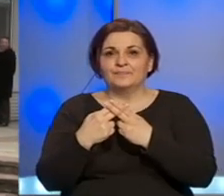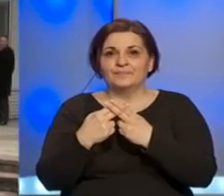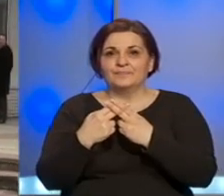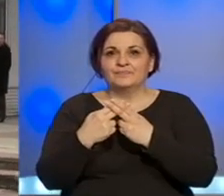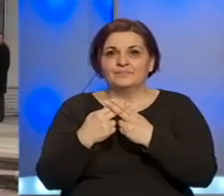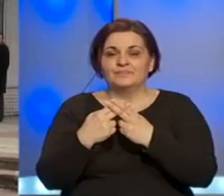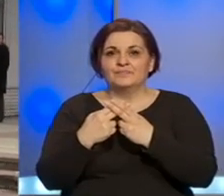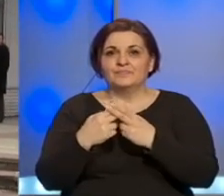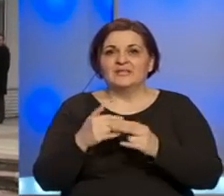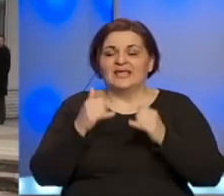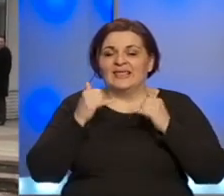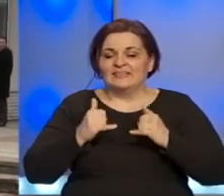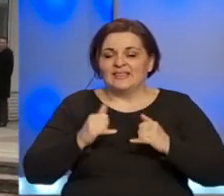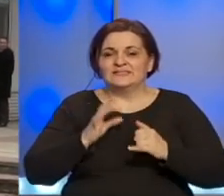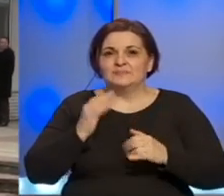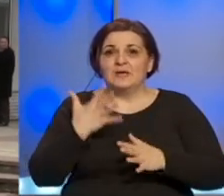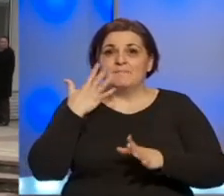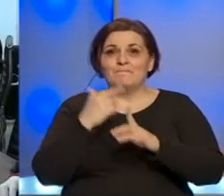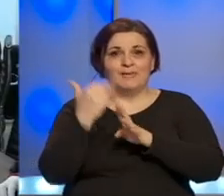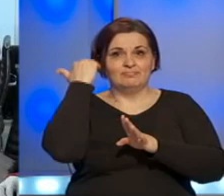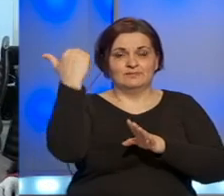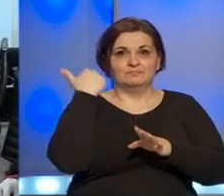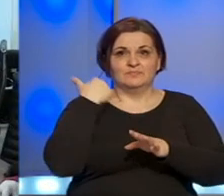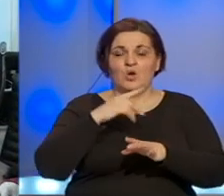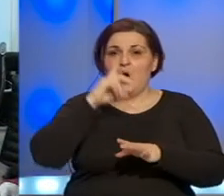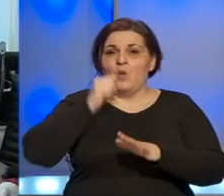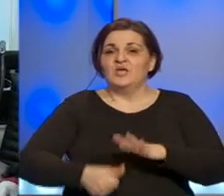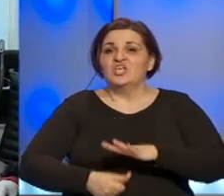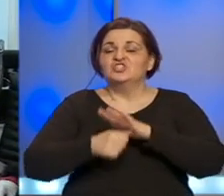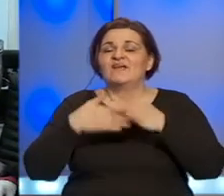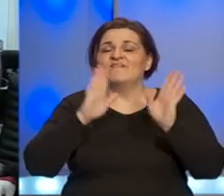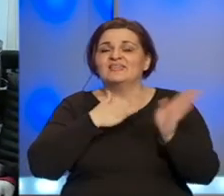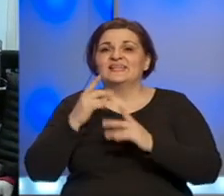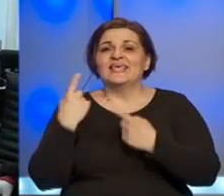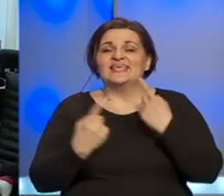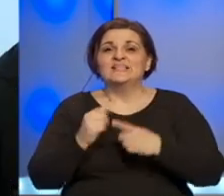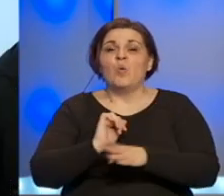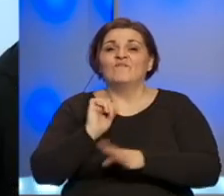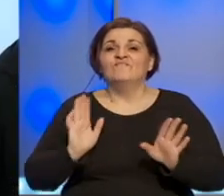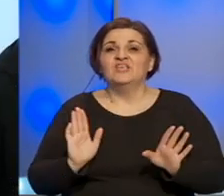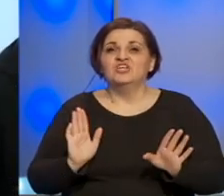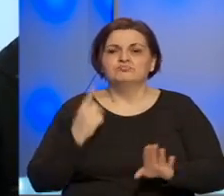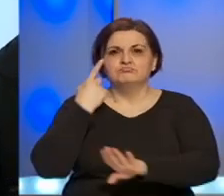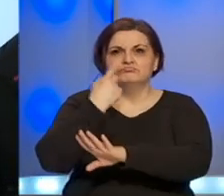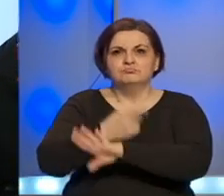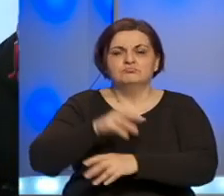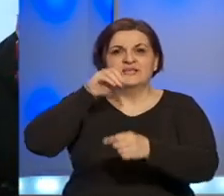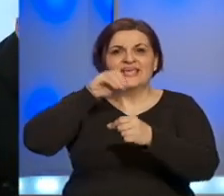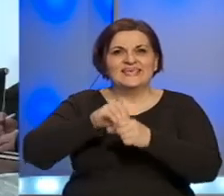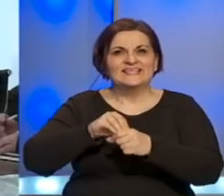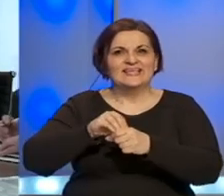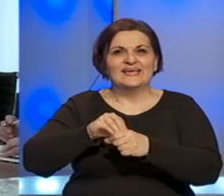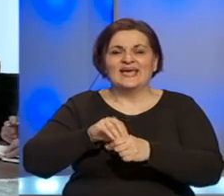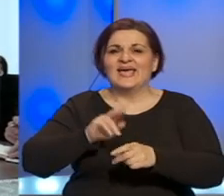Danas smo imali već pet poziva. Opštinski štab za vanredne situacije u Višegradu naložio je stanovništvu da ne